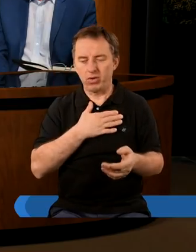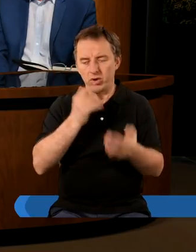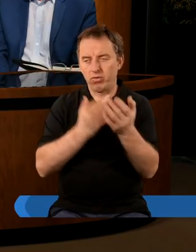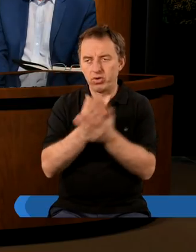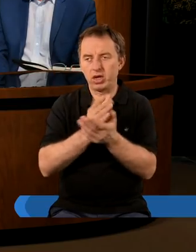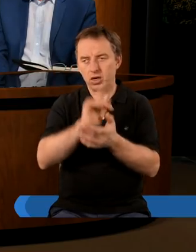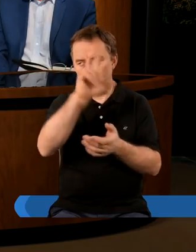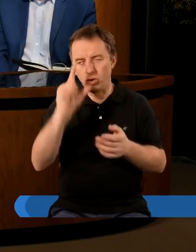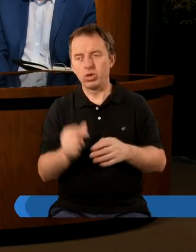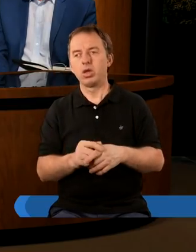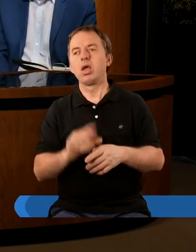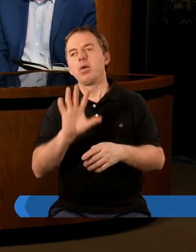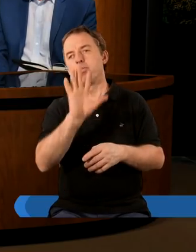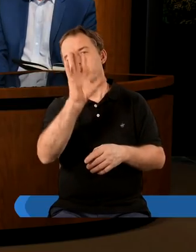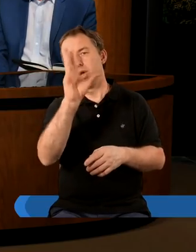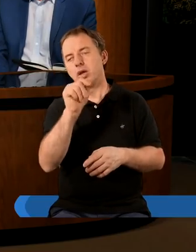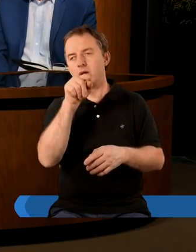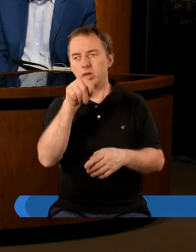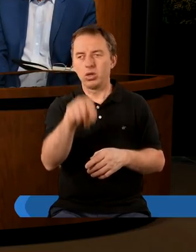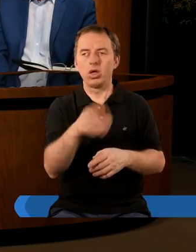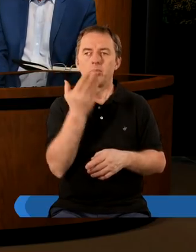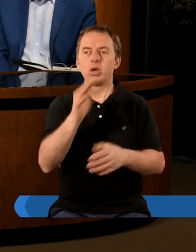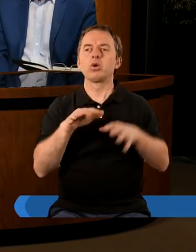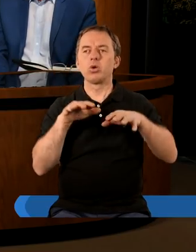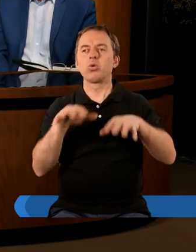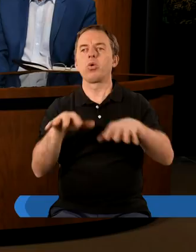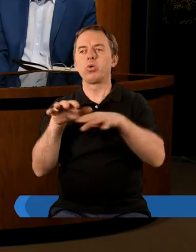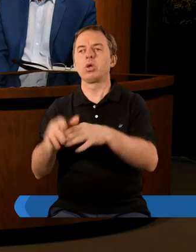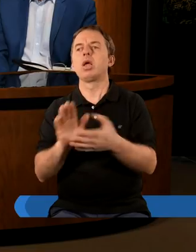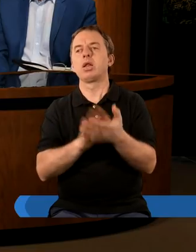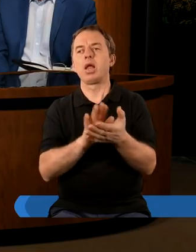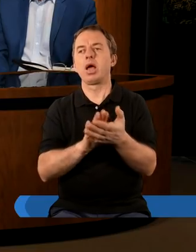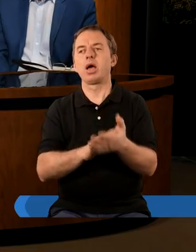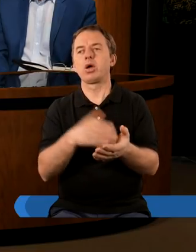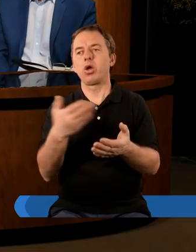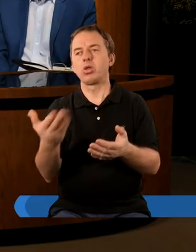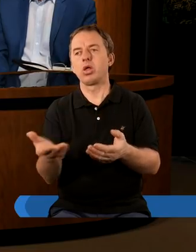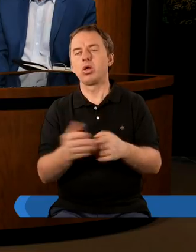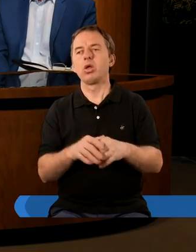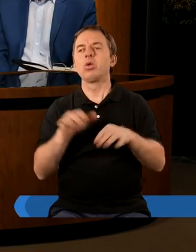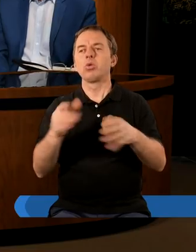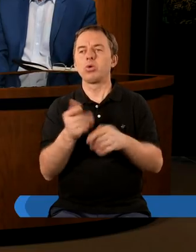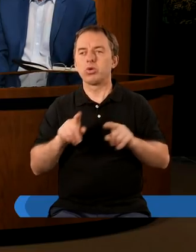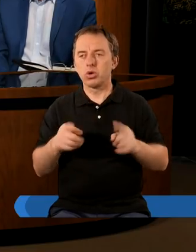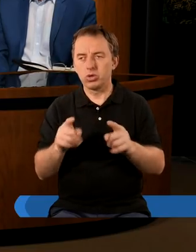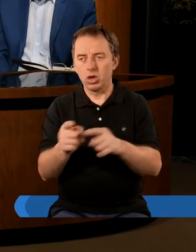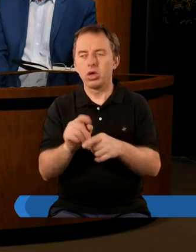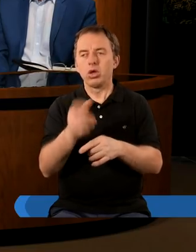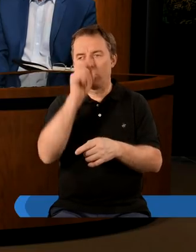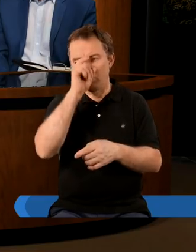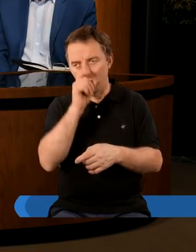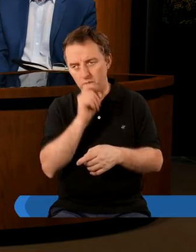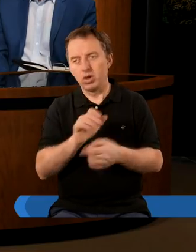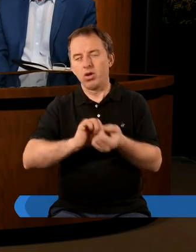swoich wiernych ludzi i piękne jest też to, że jest bardzo dużo nagrody. Czyli dużo się dzieje, dużo